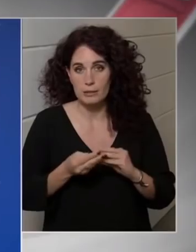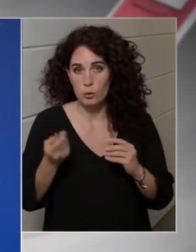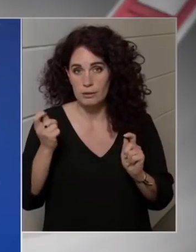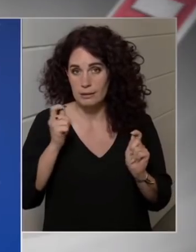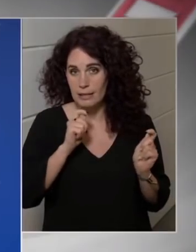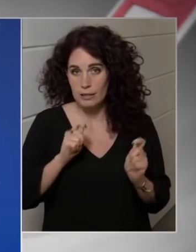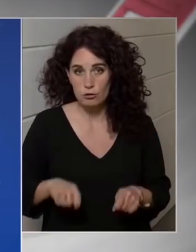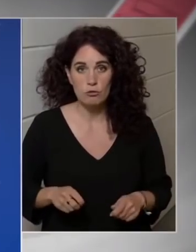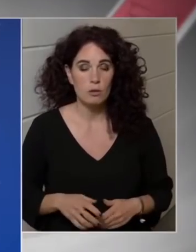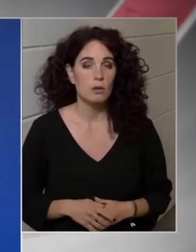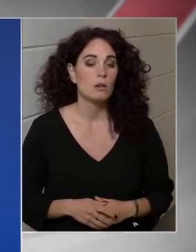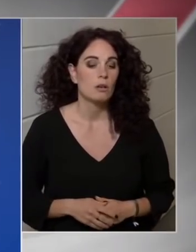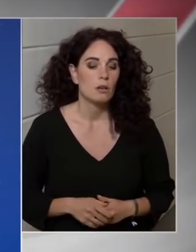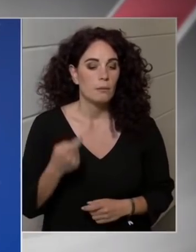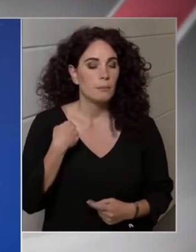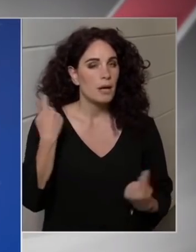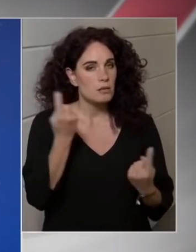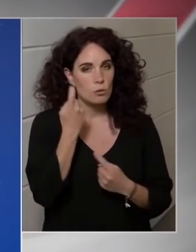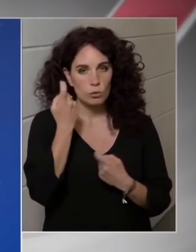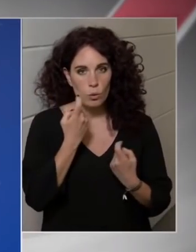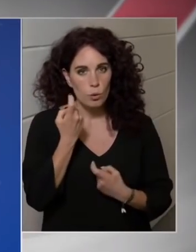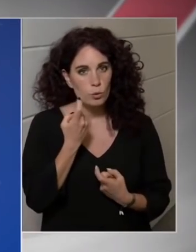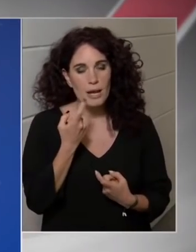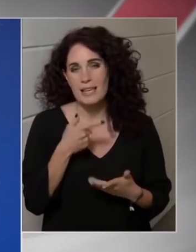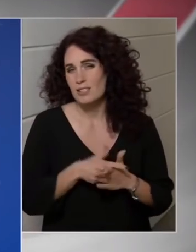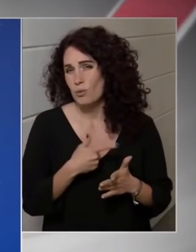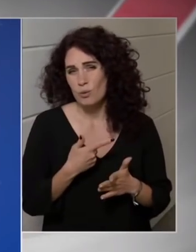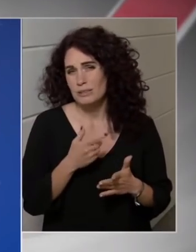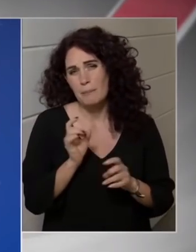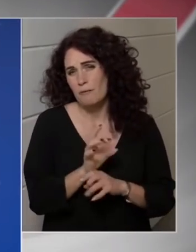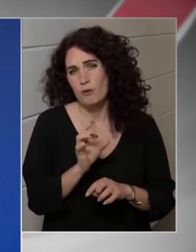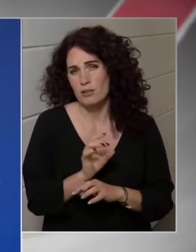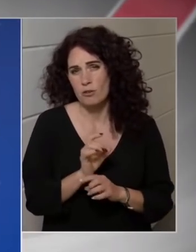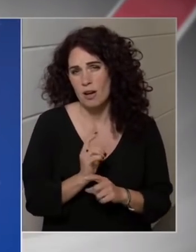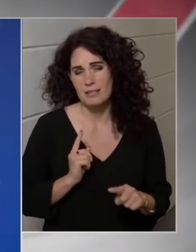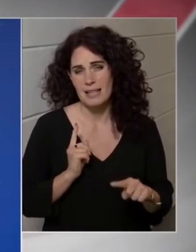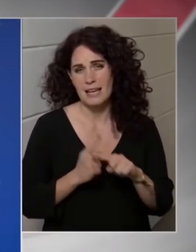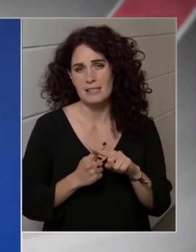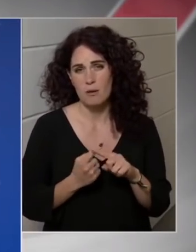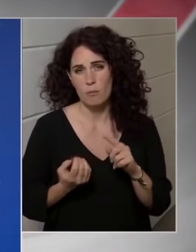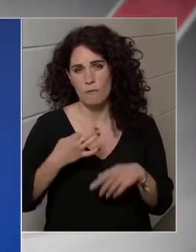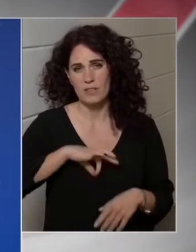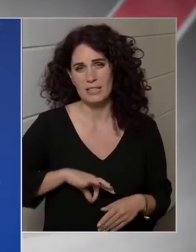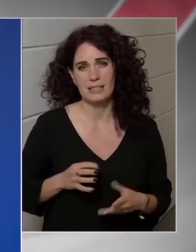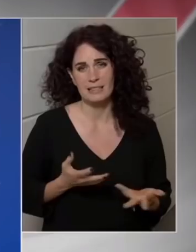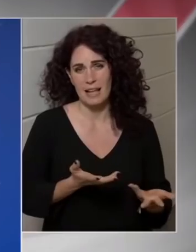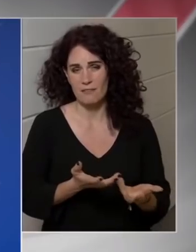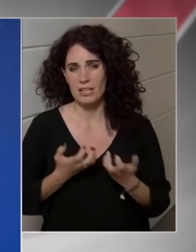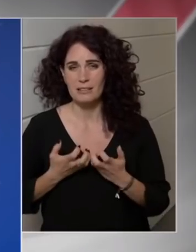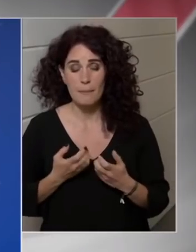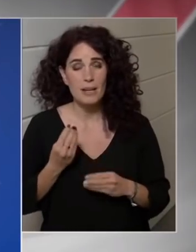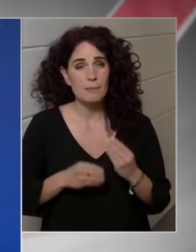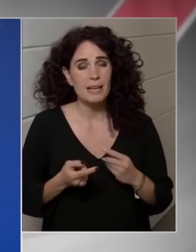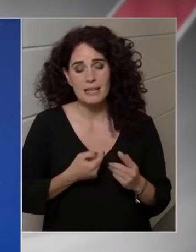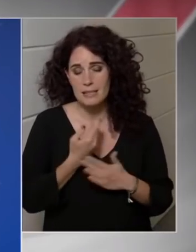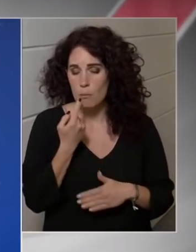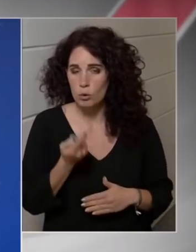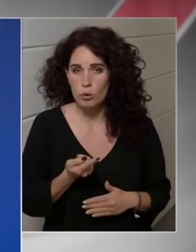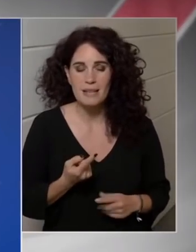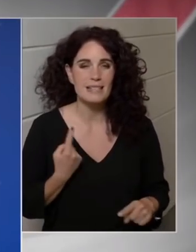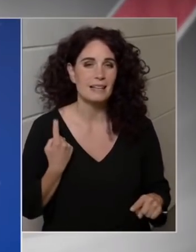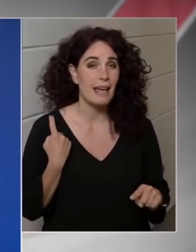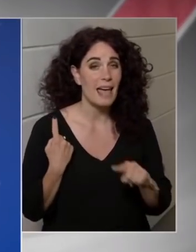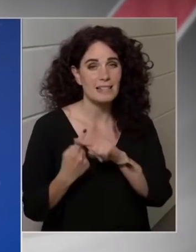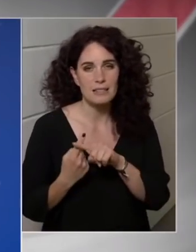gondoljuk, hogy ezt a dolgot nem befolyásolja az extra profit elvétele, mert még egyszer ez egy extra profit. Minden